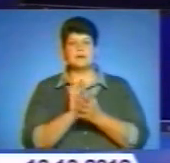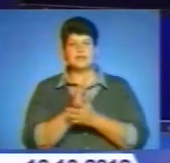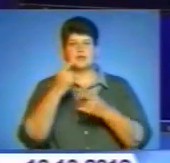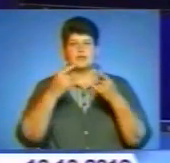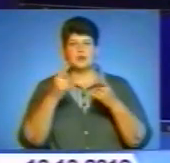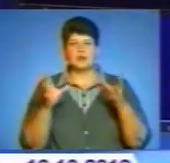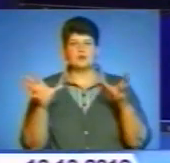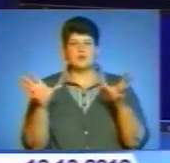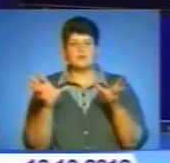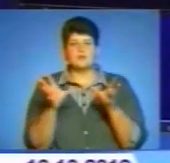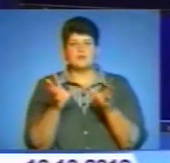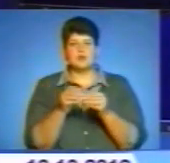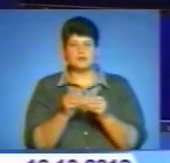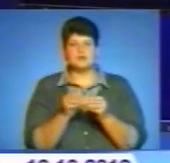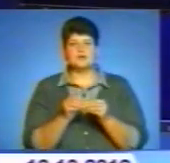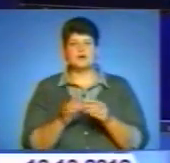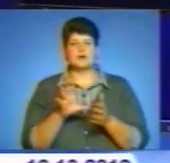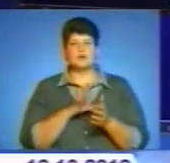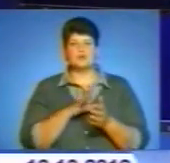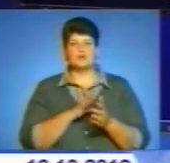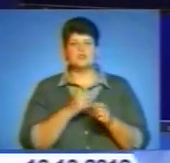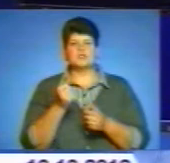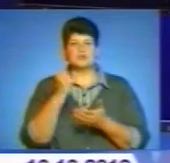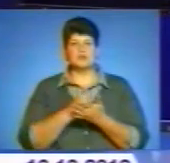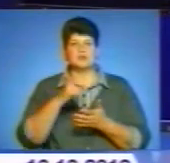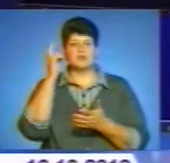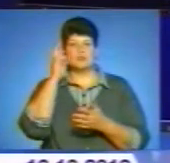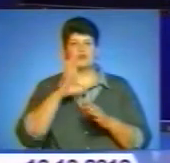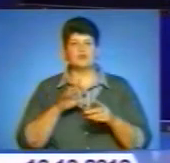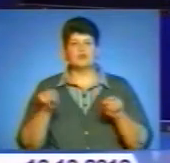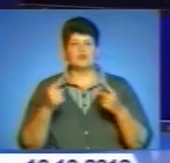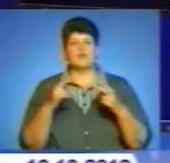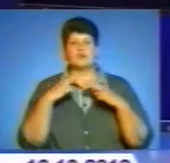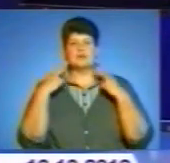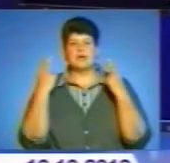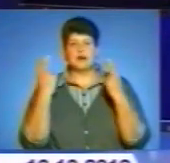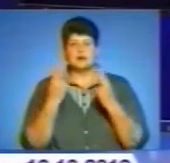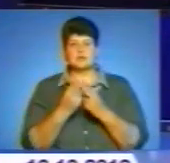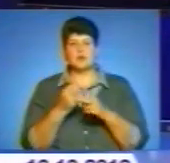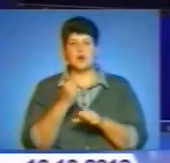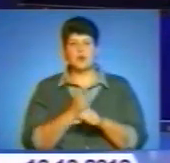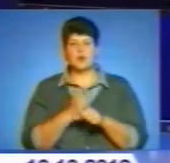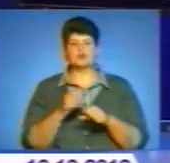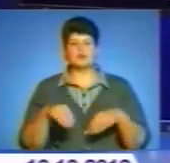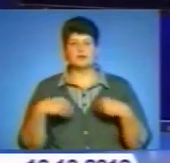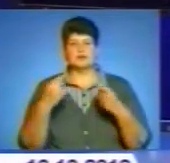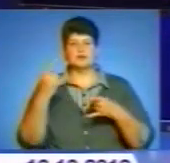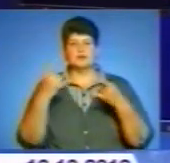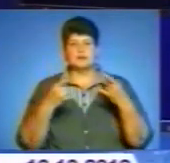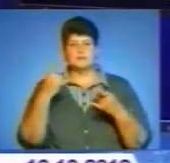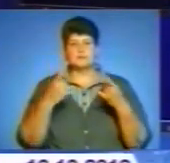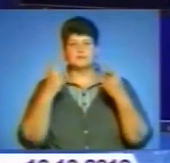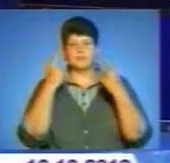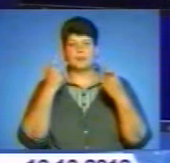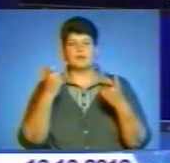Роботодавці медійної галузі об'єднуються. У Києві пройшов установчий з'їзд, на якому було утворено Федерацію роботодавців у сфері